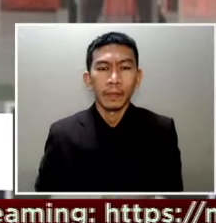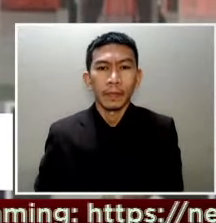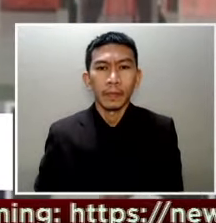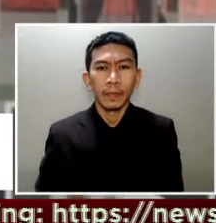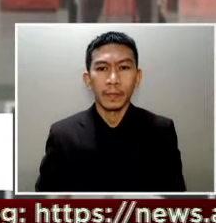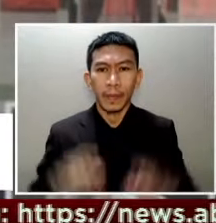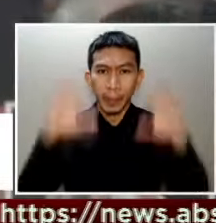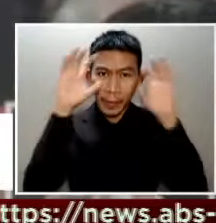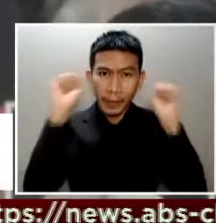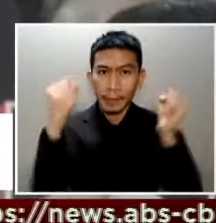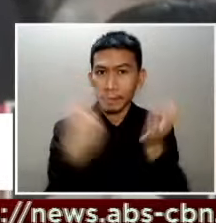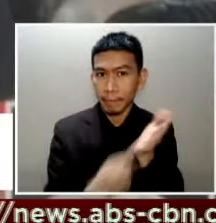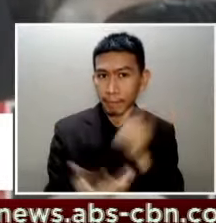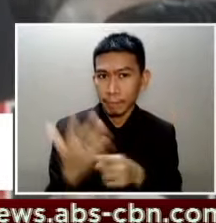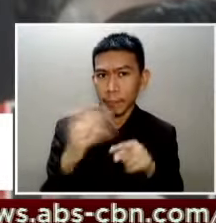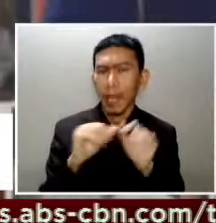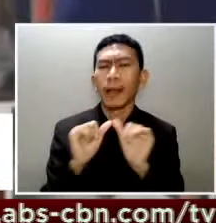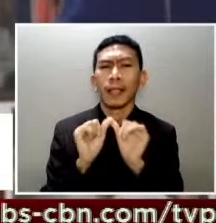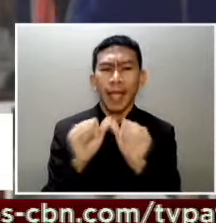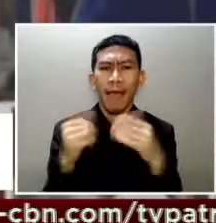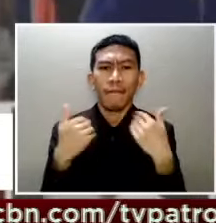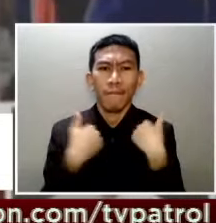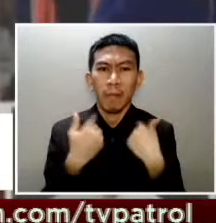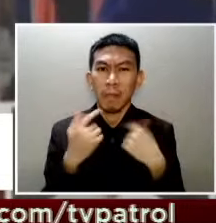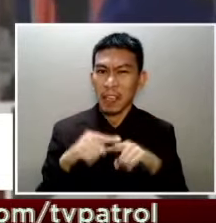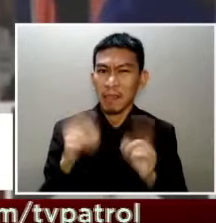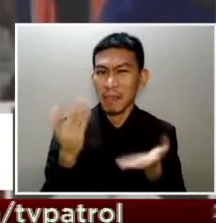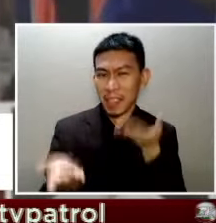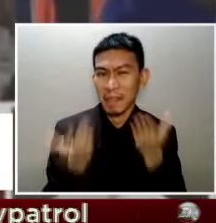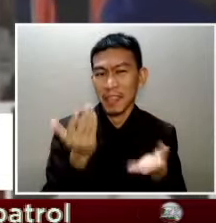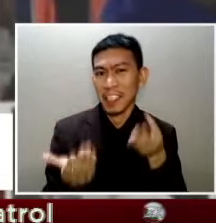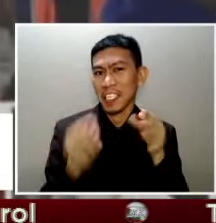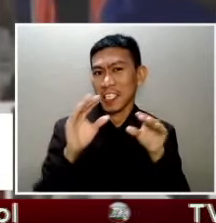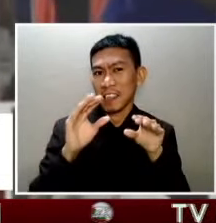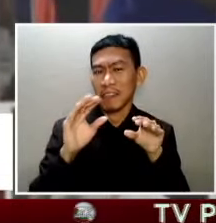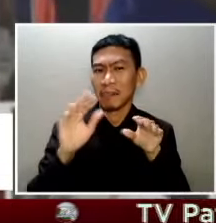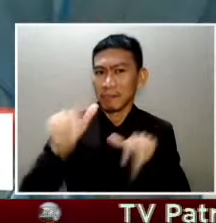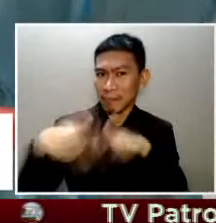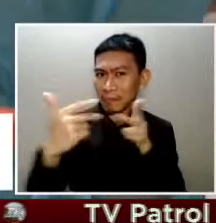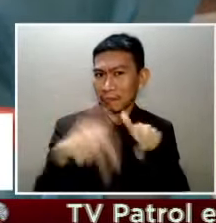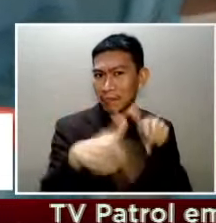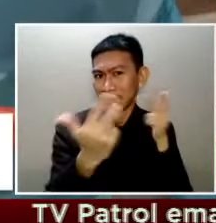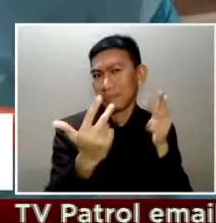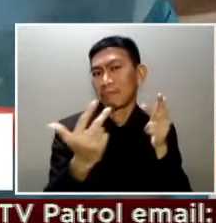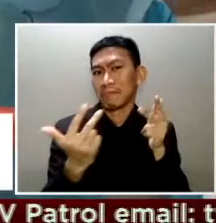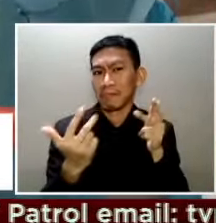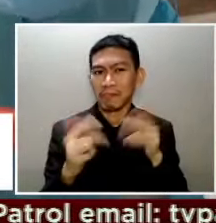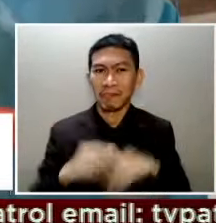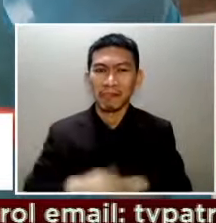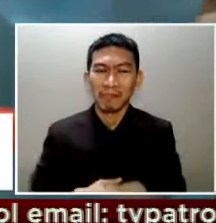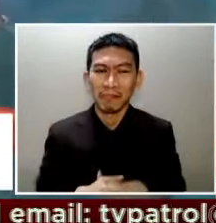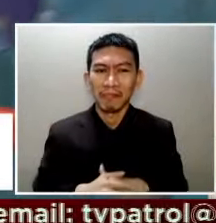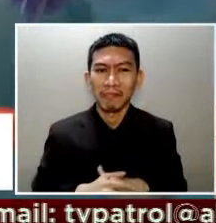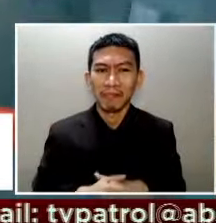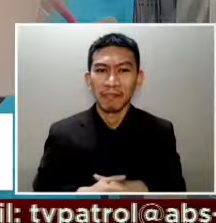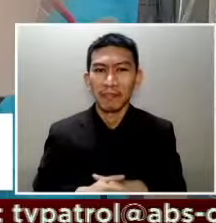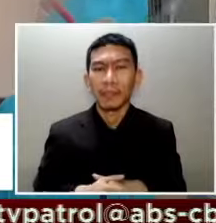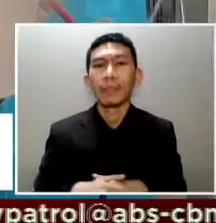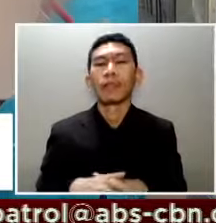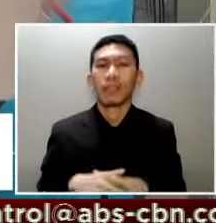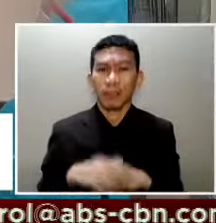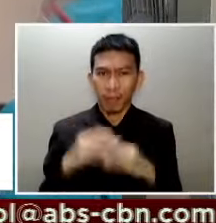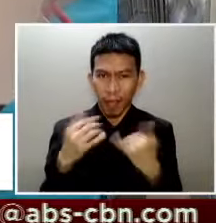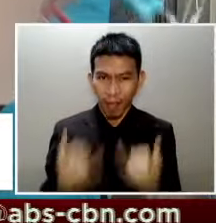debates yun nga lang posibleng online o virtual lang ang audience Dahil patuloy ang banta ng